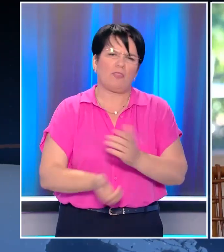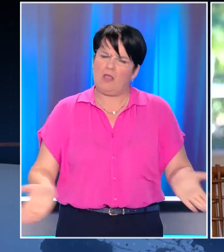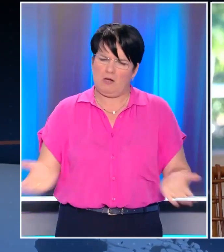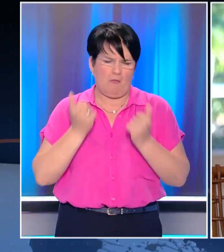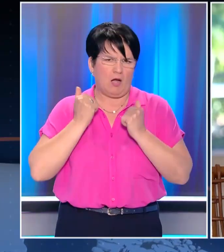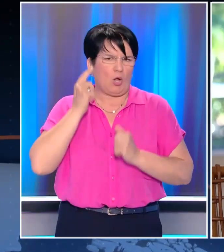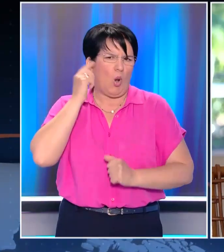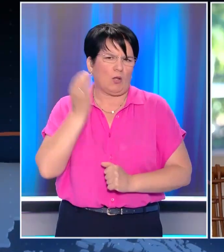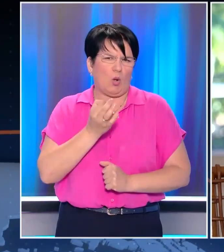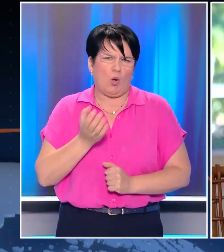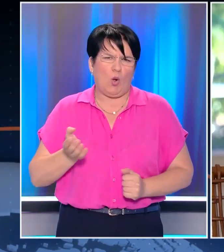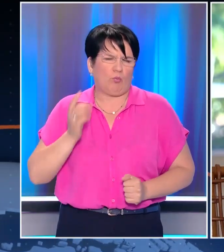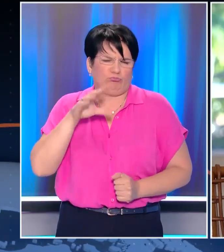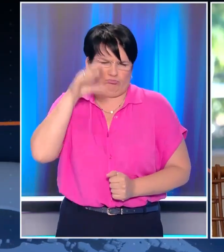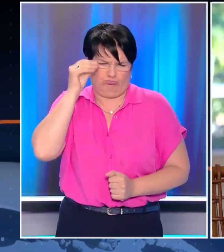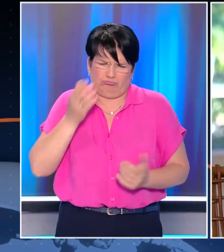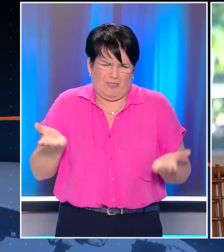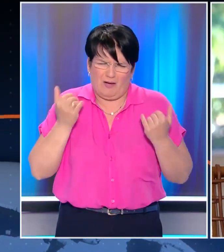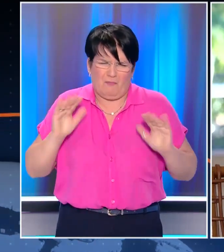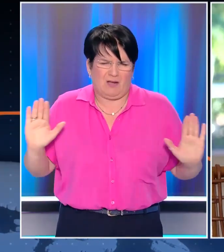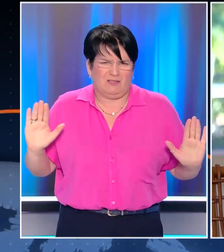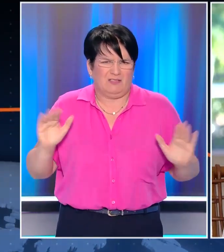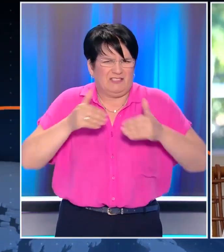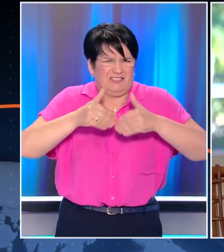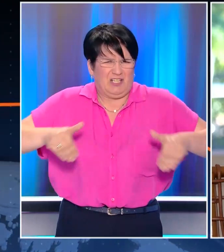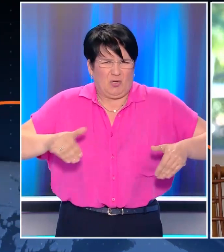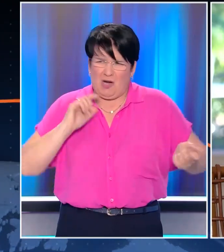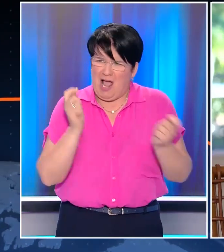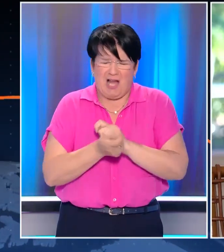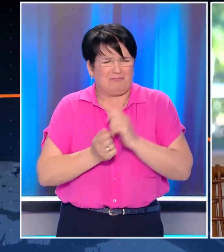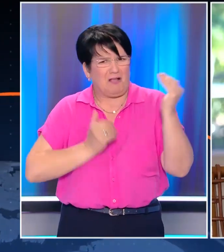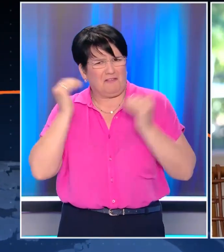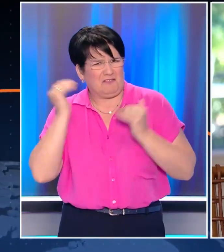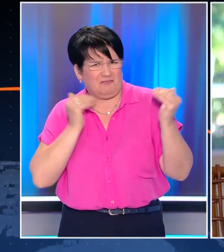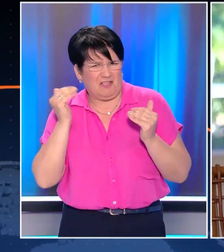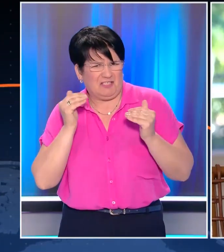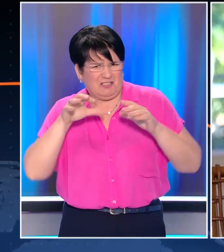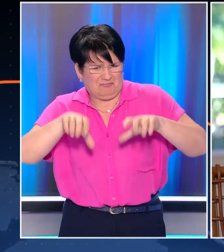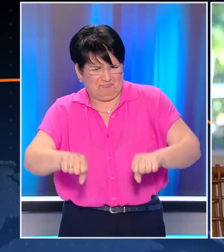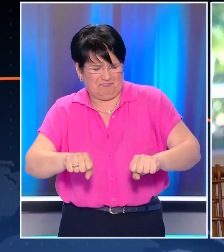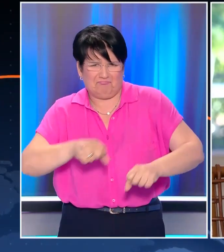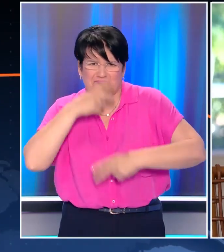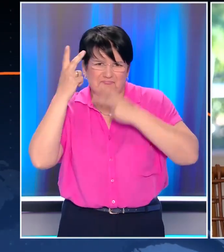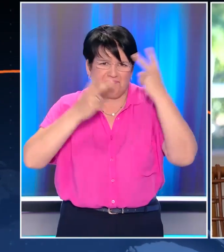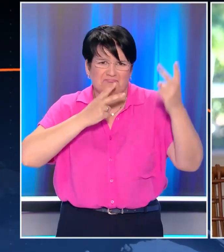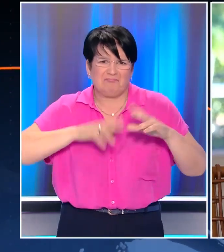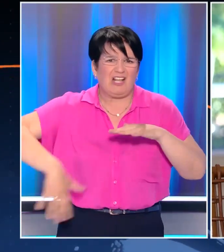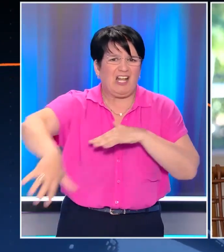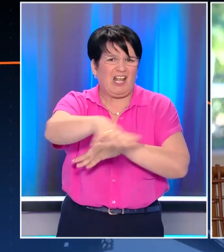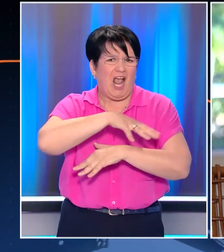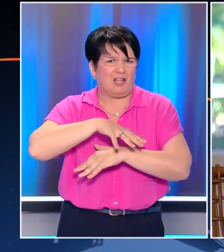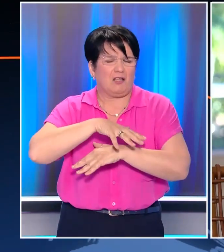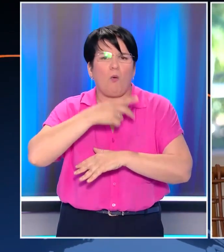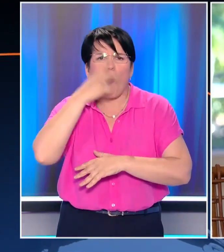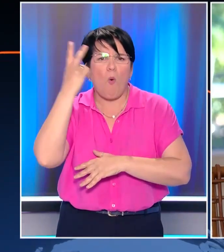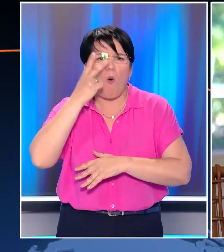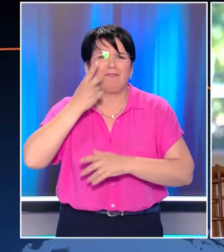Είναι αδιανόητο να συζητάει οποιοςδήποτε για αλλαγή σύνορων. Άρα οποιαδήποτε αμφισβήτηση της εθνικής μας κυριαρχίας με